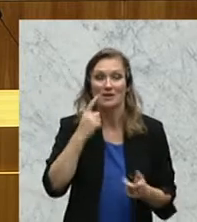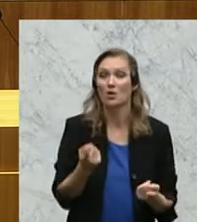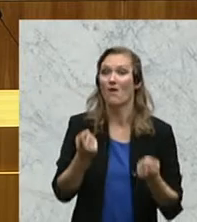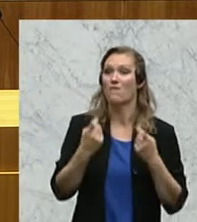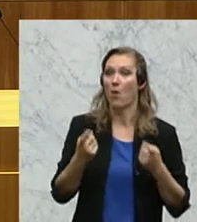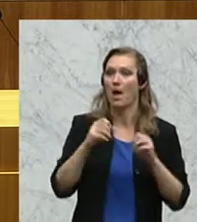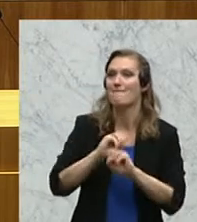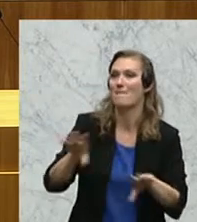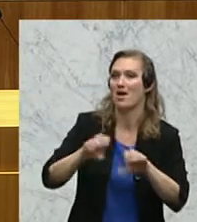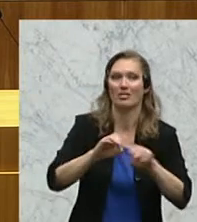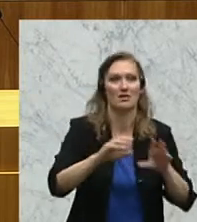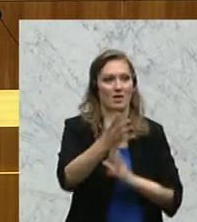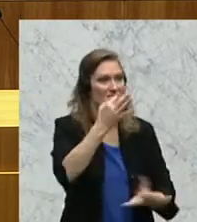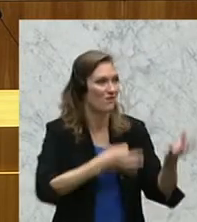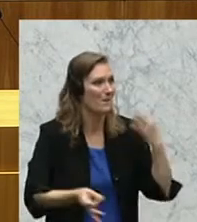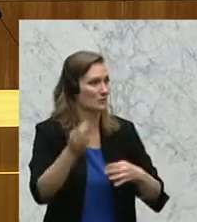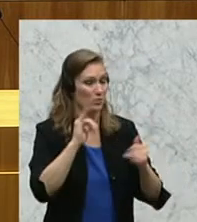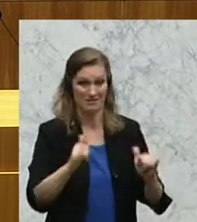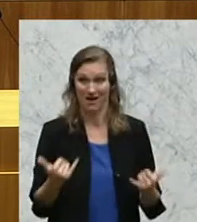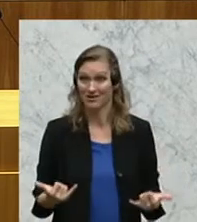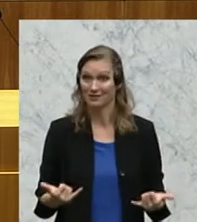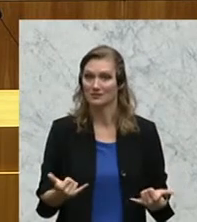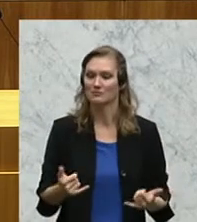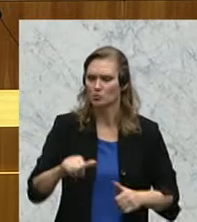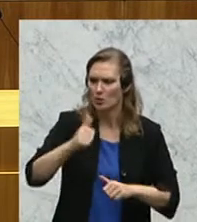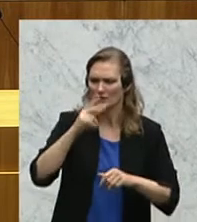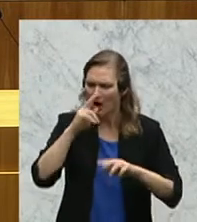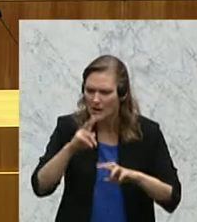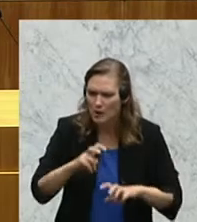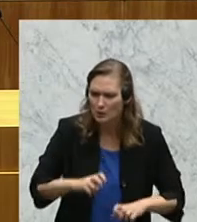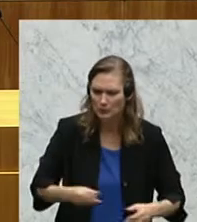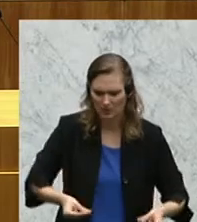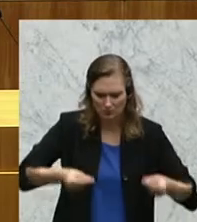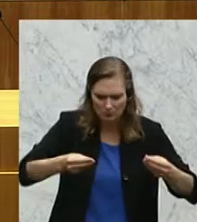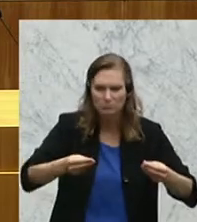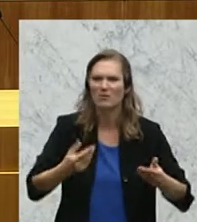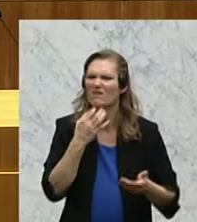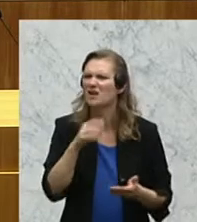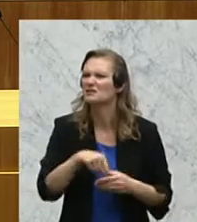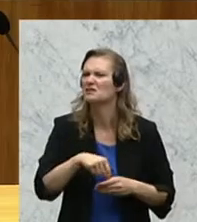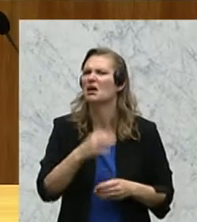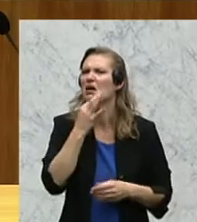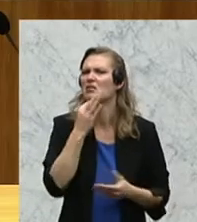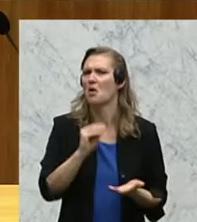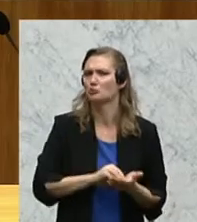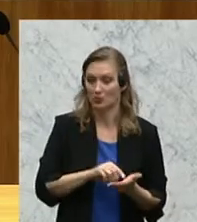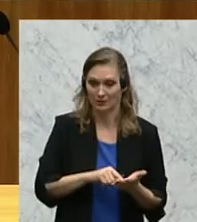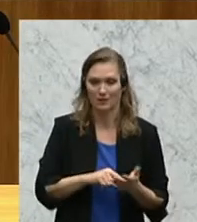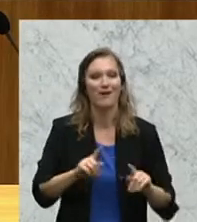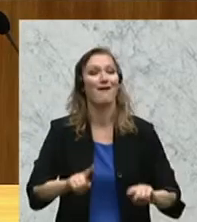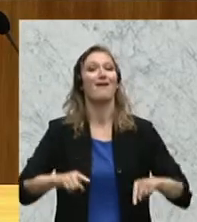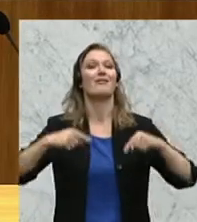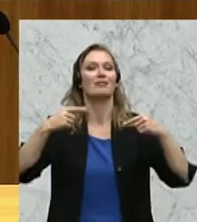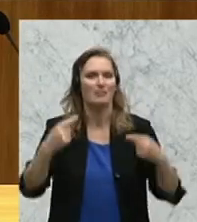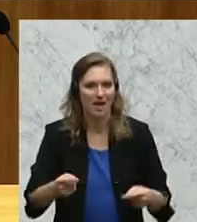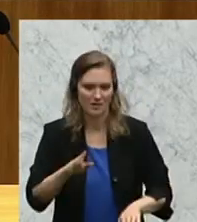bekommen, aber jetzt wird erst analysiert, was im Urteil tatsächlich drinnen steht und dann werden die weiteren Schritte